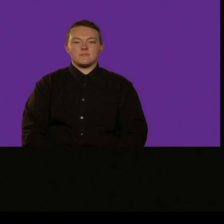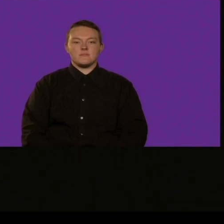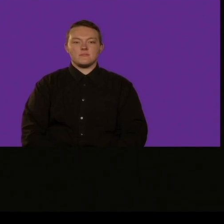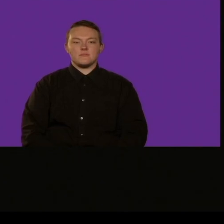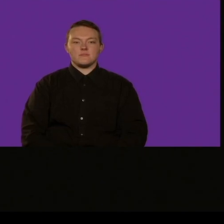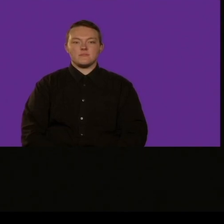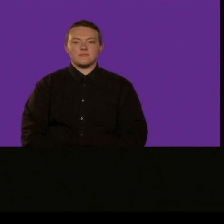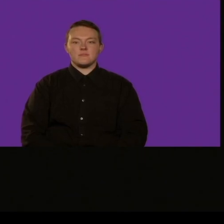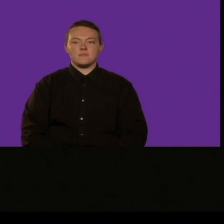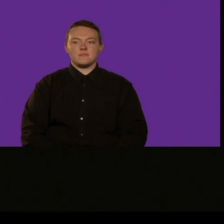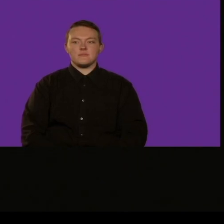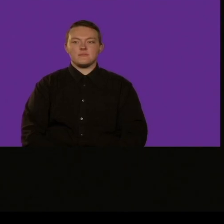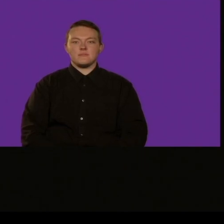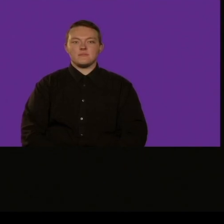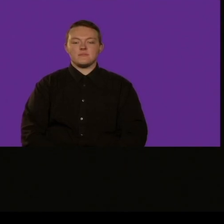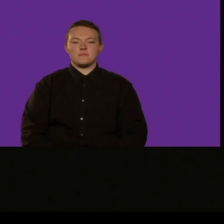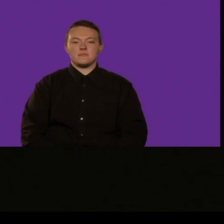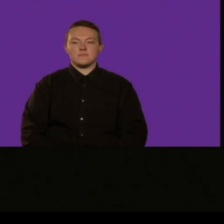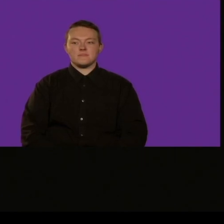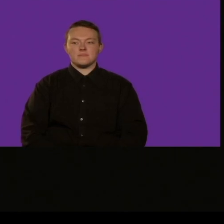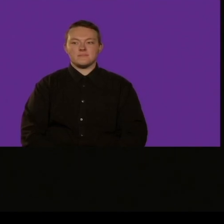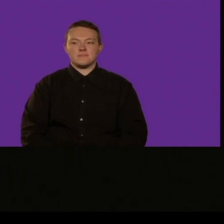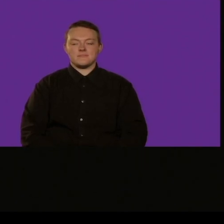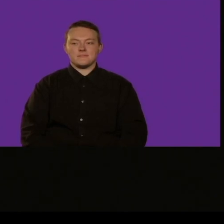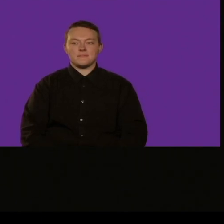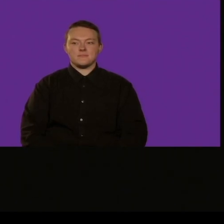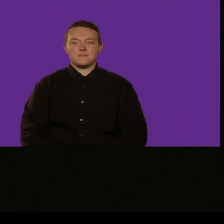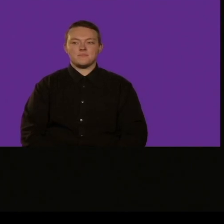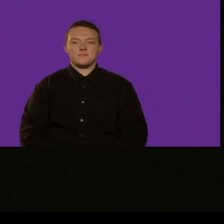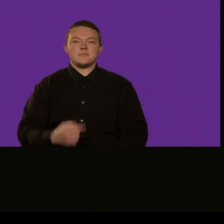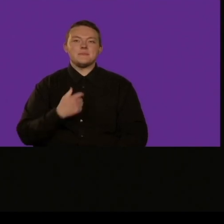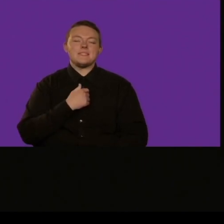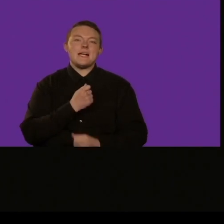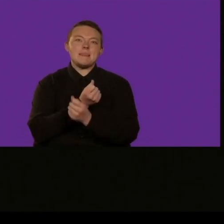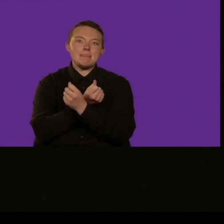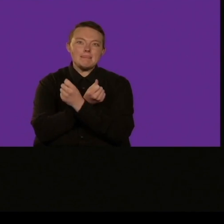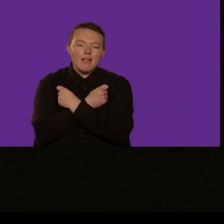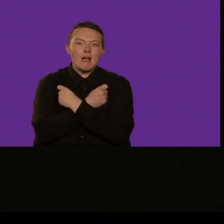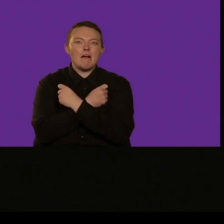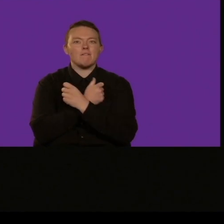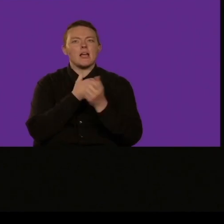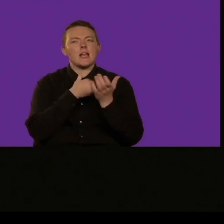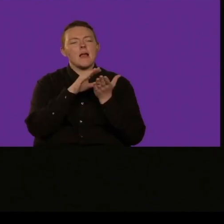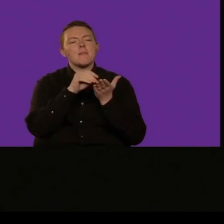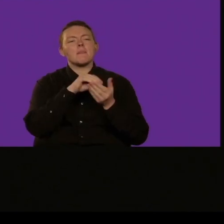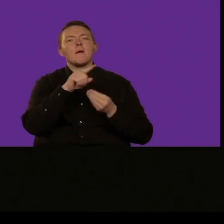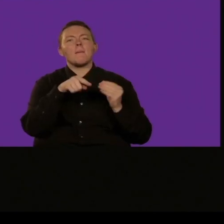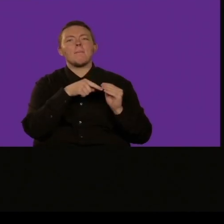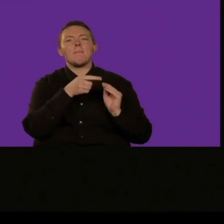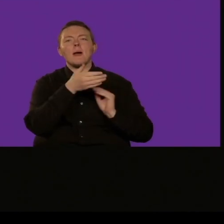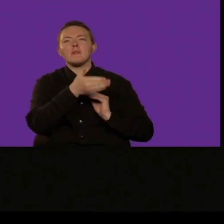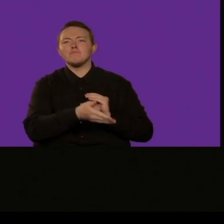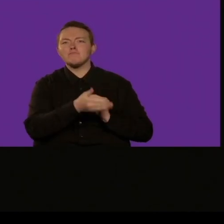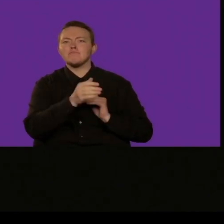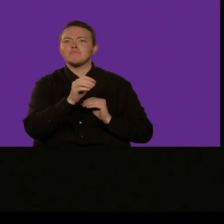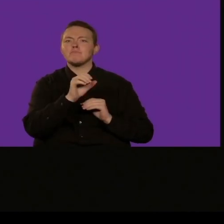le sue idee siano in linea con i valori e gli obiettivi di Scratch per me